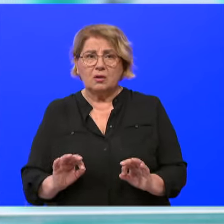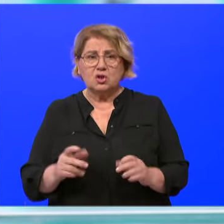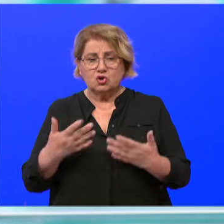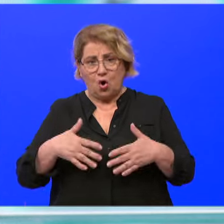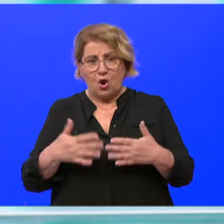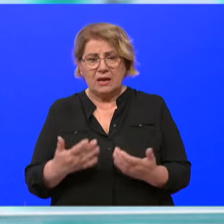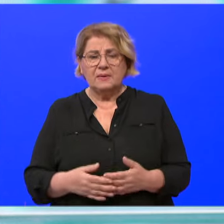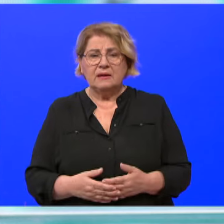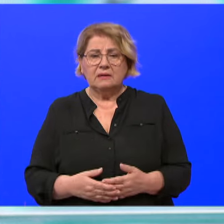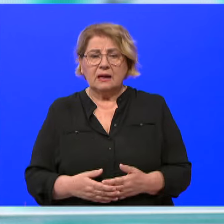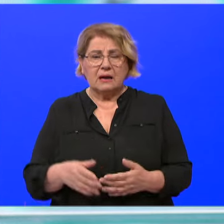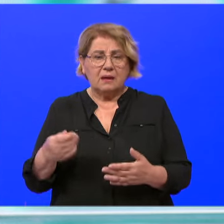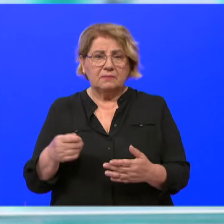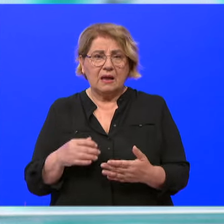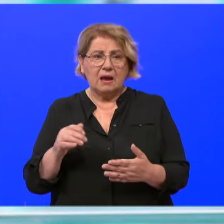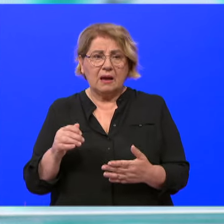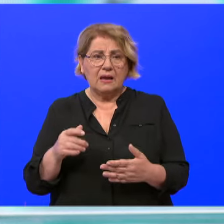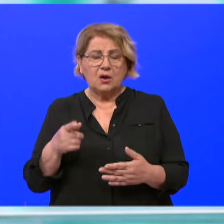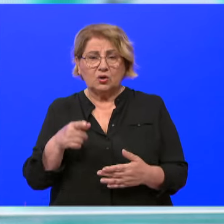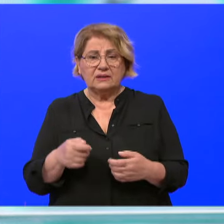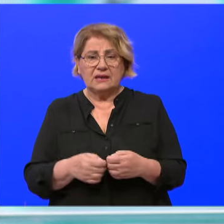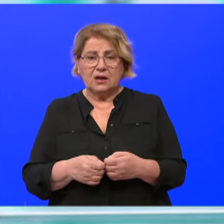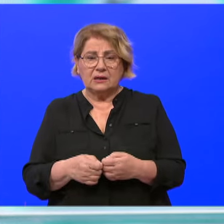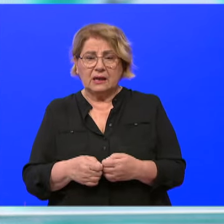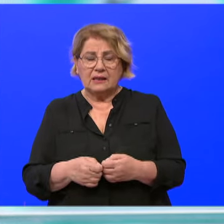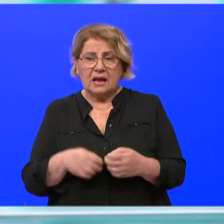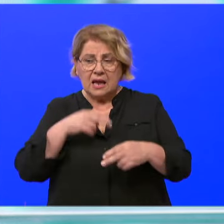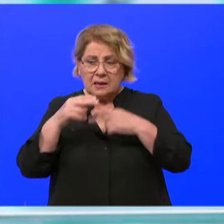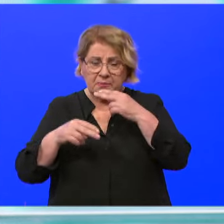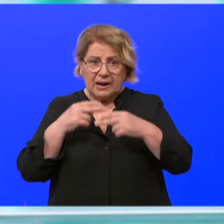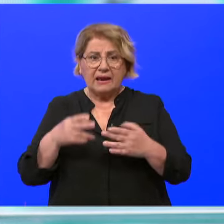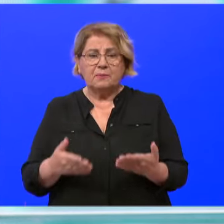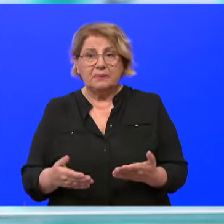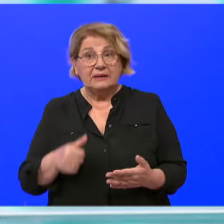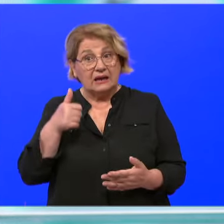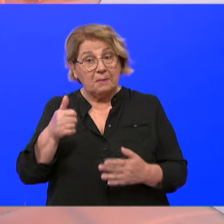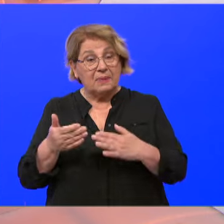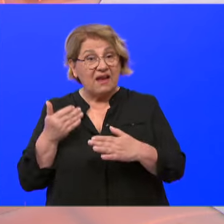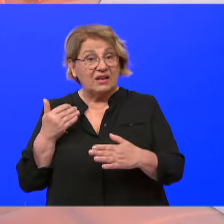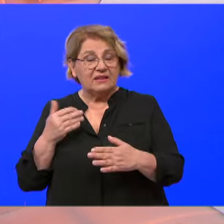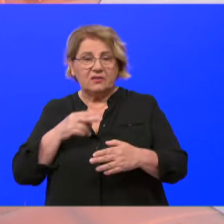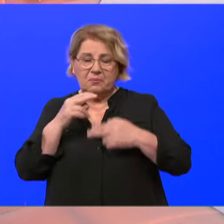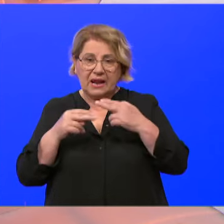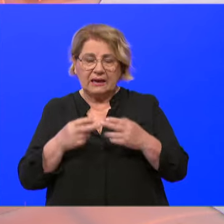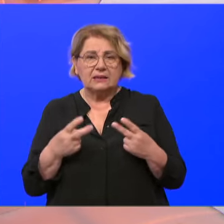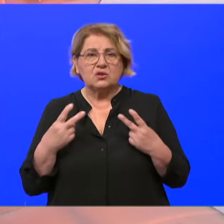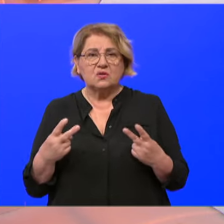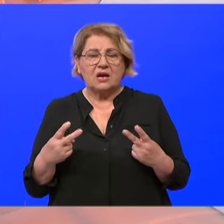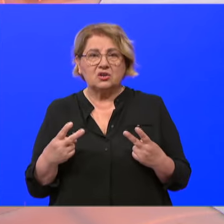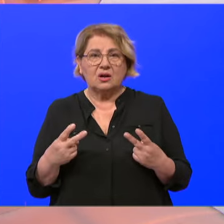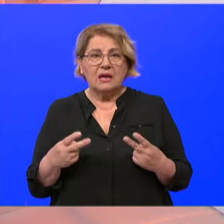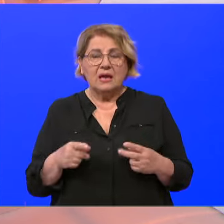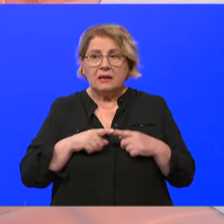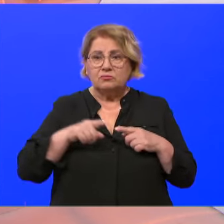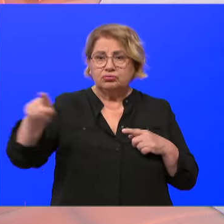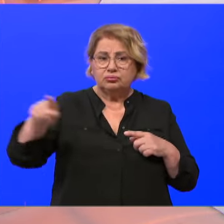idemo u organizaciju preventivnih pregleda. Jer se pokazalo, kad su krajevi udaljeni 200